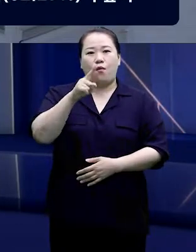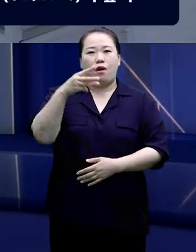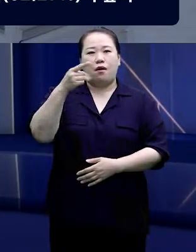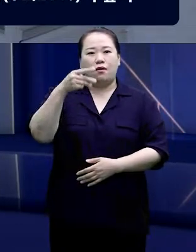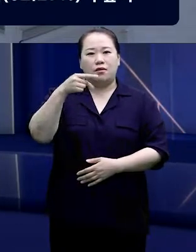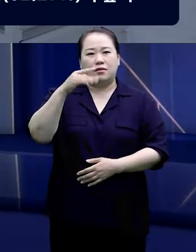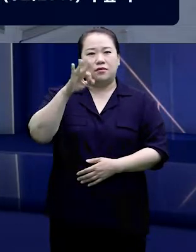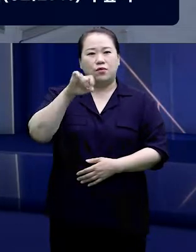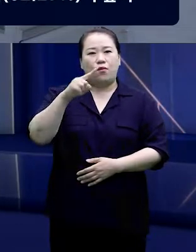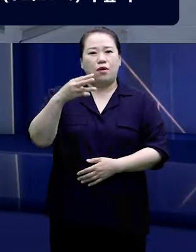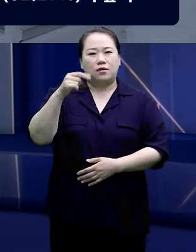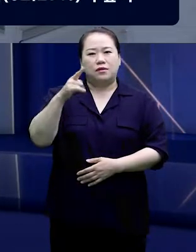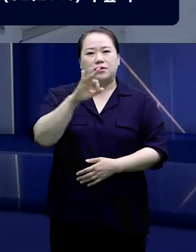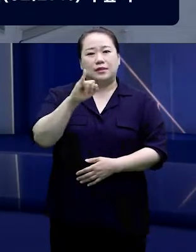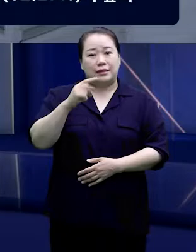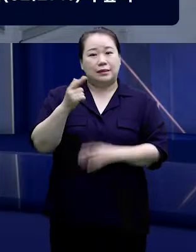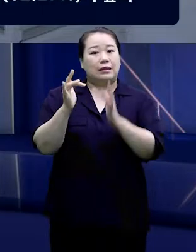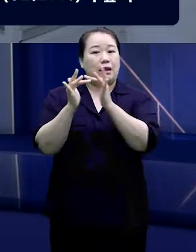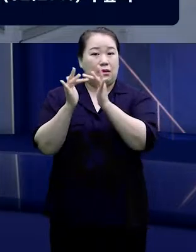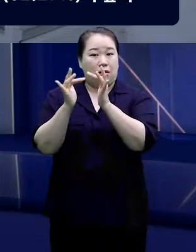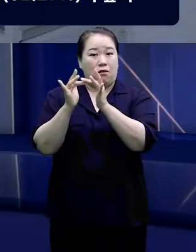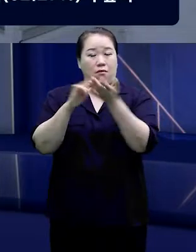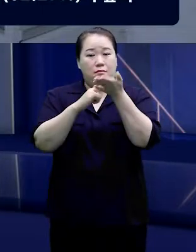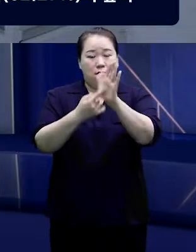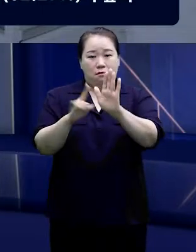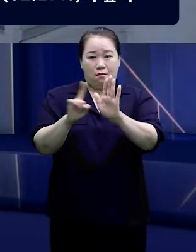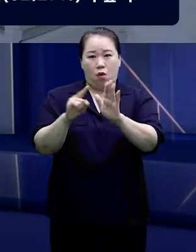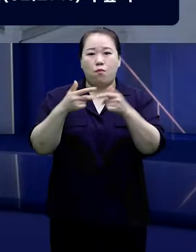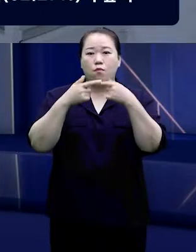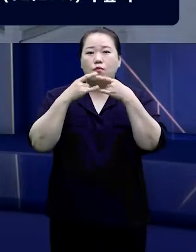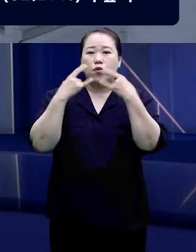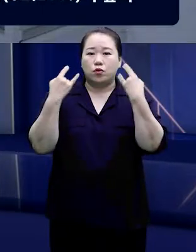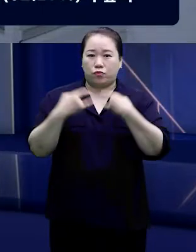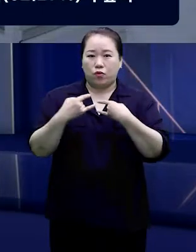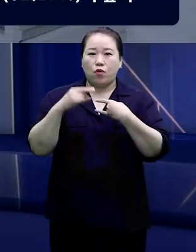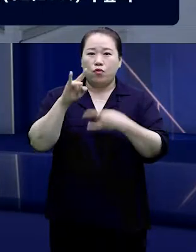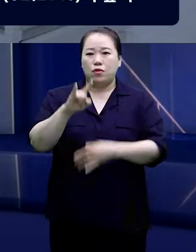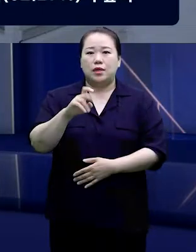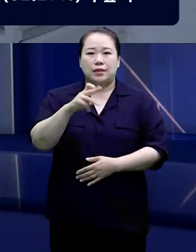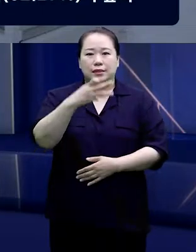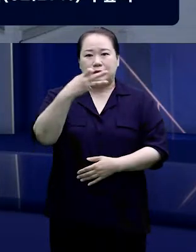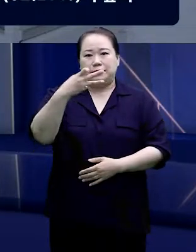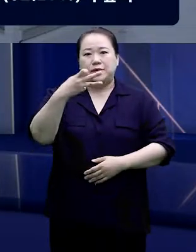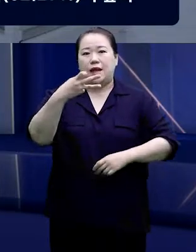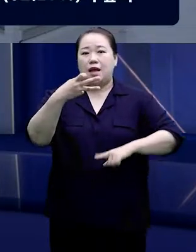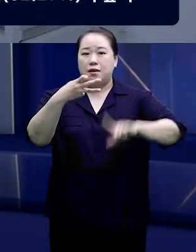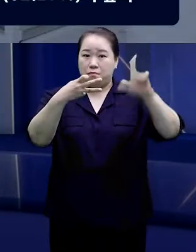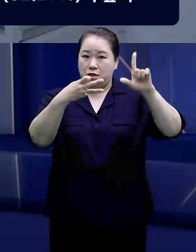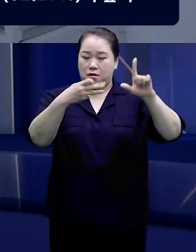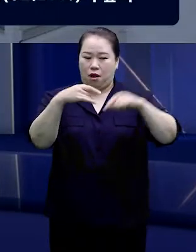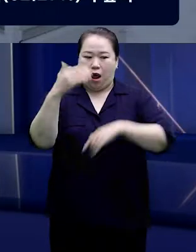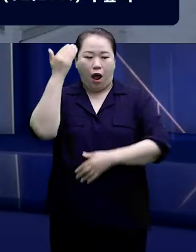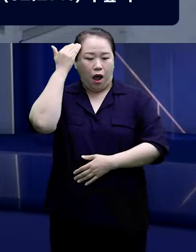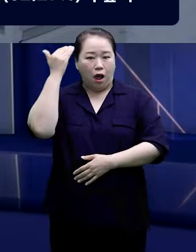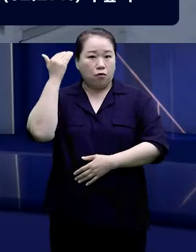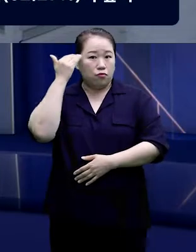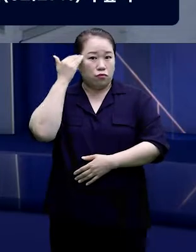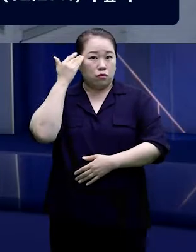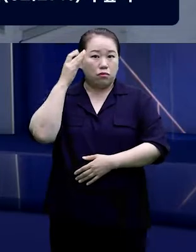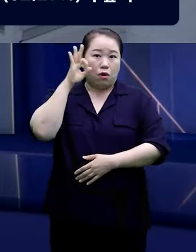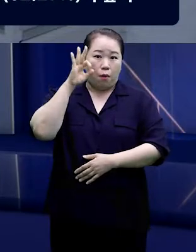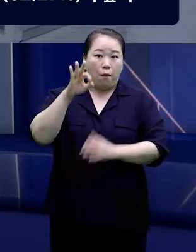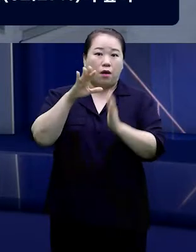영국 현지시간 13일 기준으로 한국의 백신 접종 속도가 38개 OECD